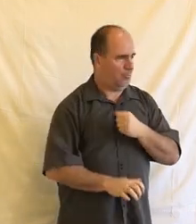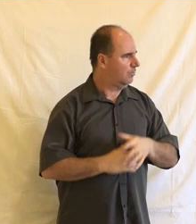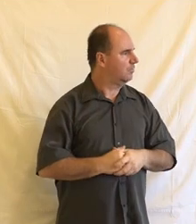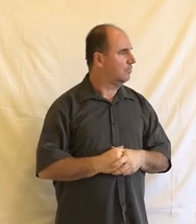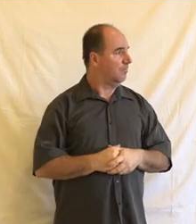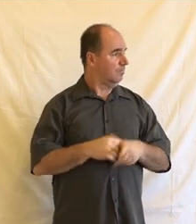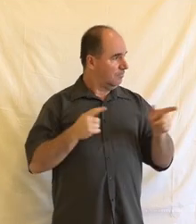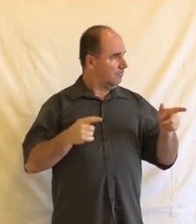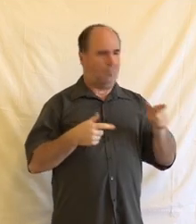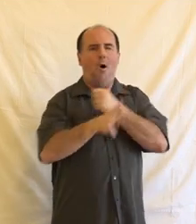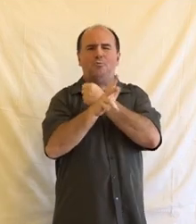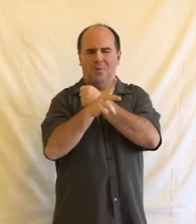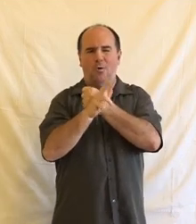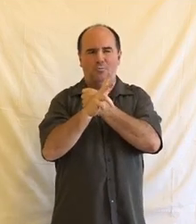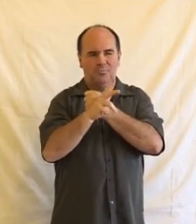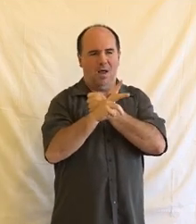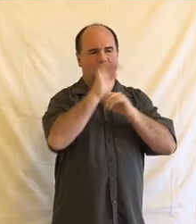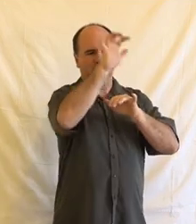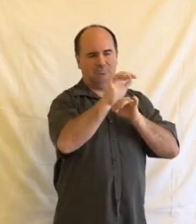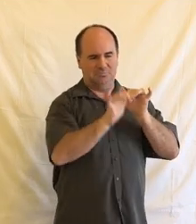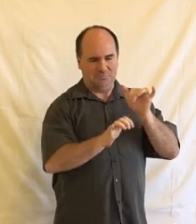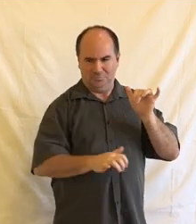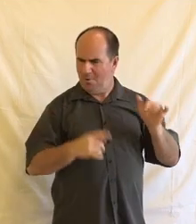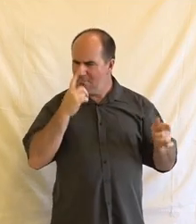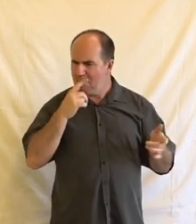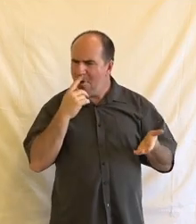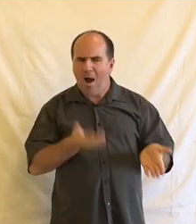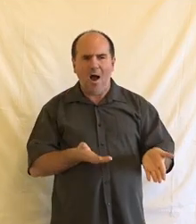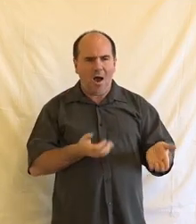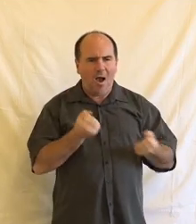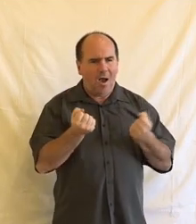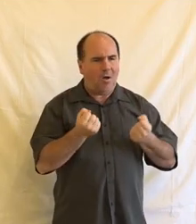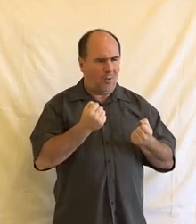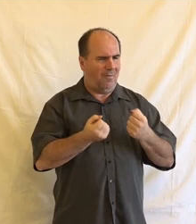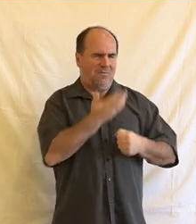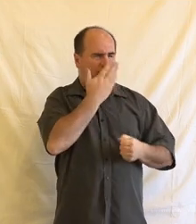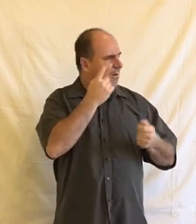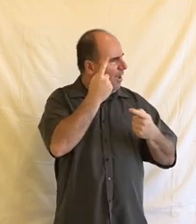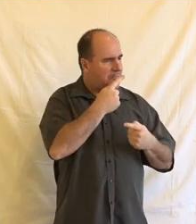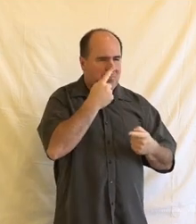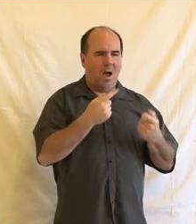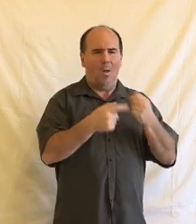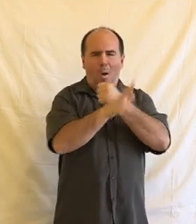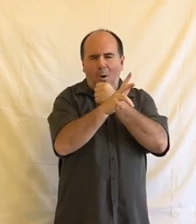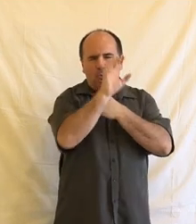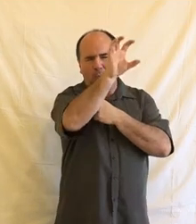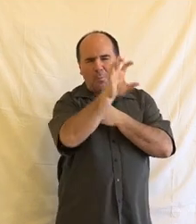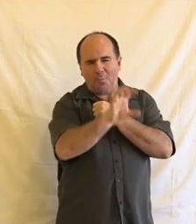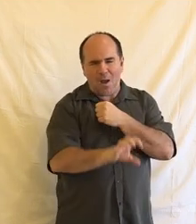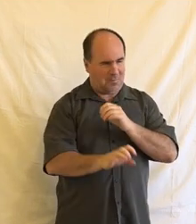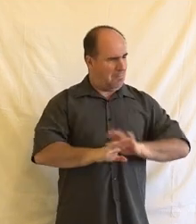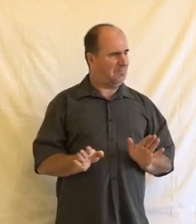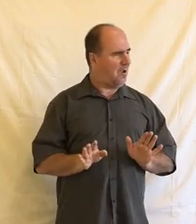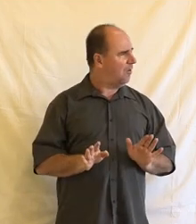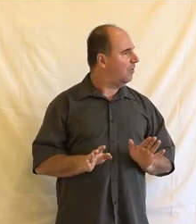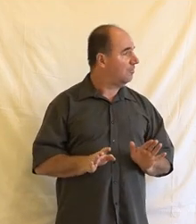když má jenom 18 těch substantivních, těch hmotných článků. Je to proto, a třeba ta navrhovaná úprava o umělé inteligenci a lidských